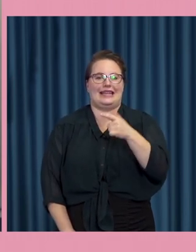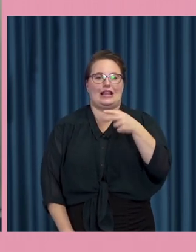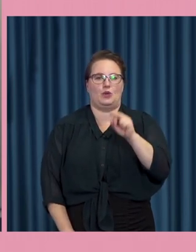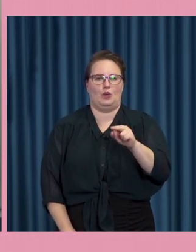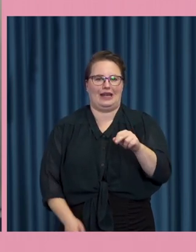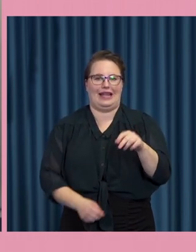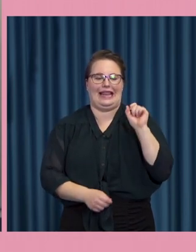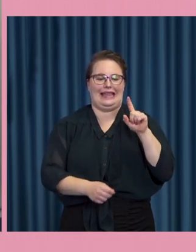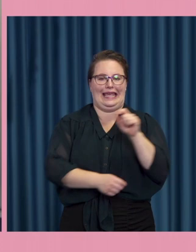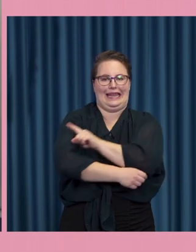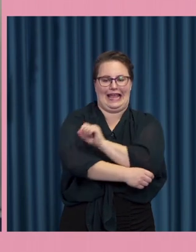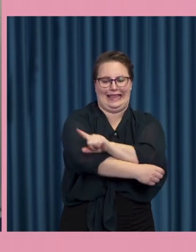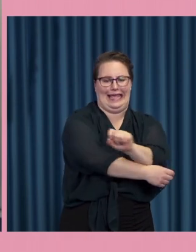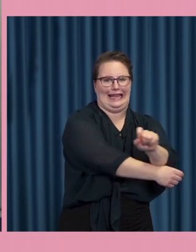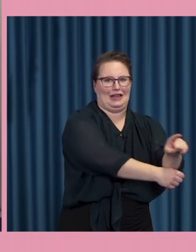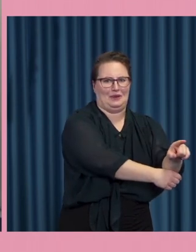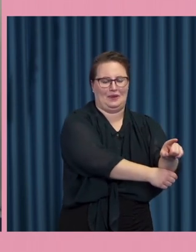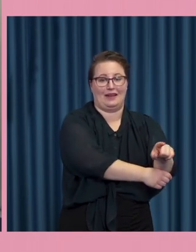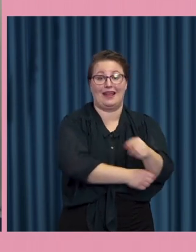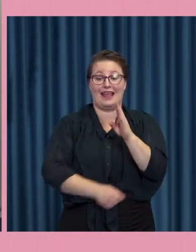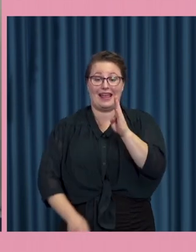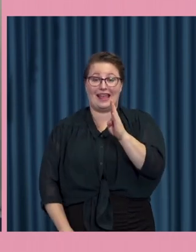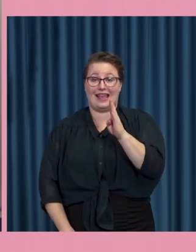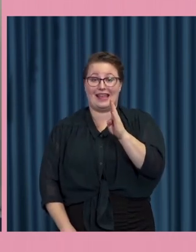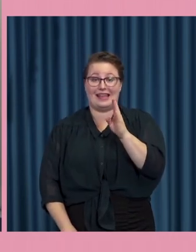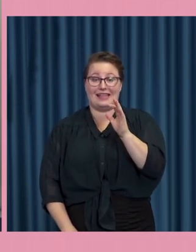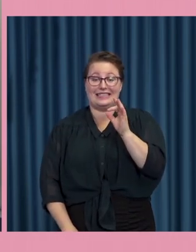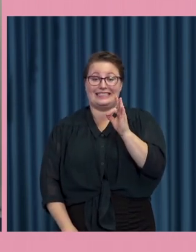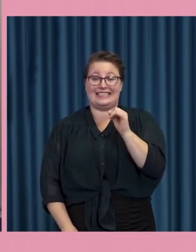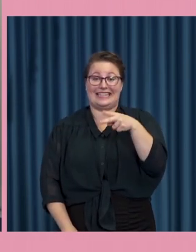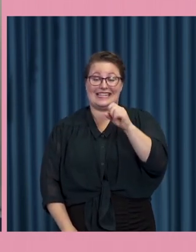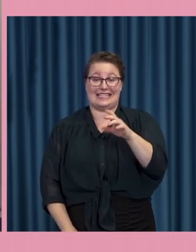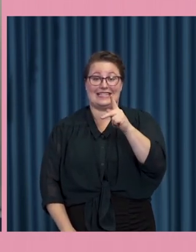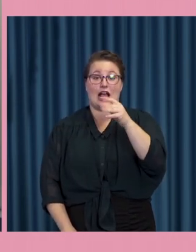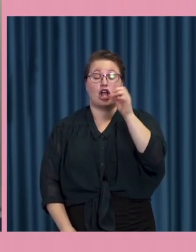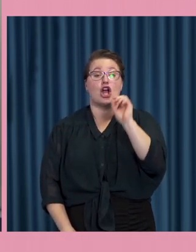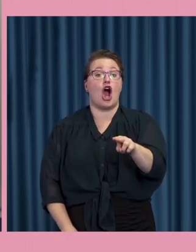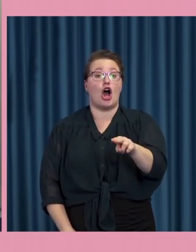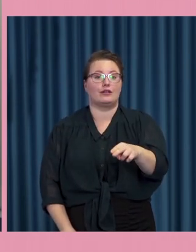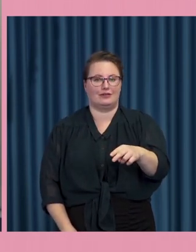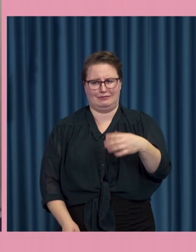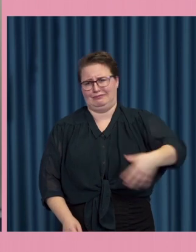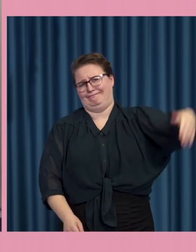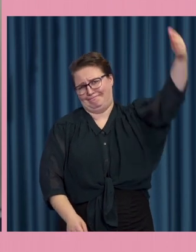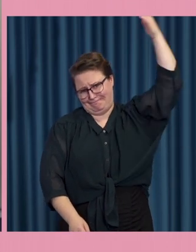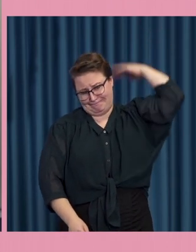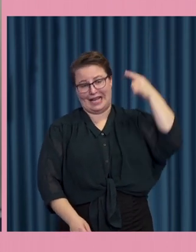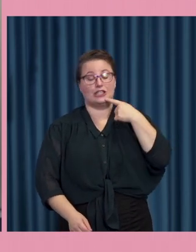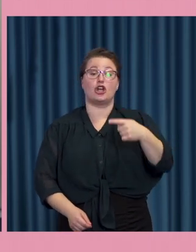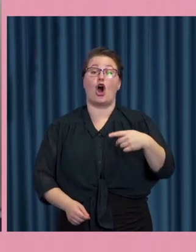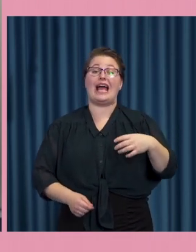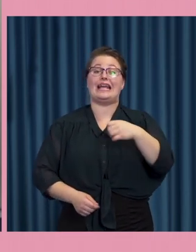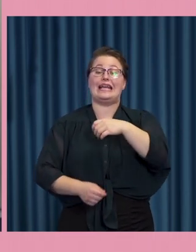800 år sedan menade att man i ett krig behöver man inte vara bara militärt